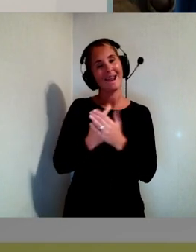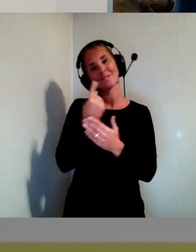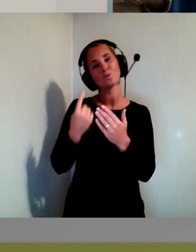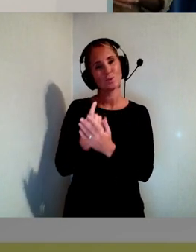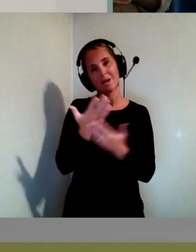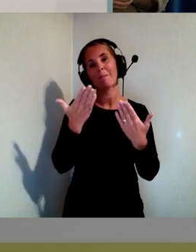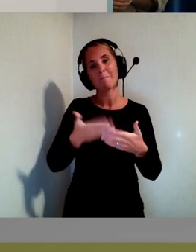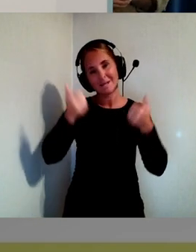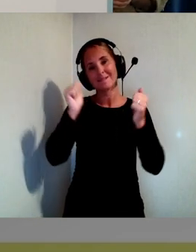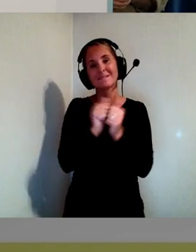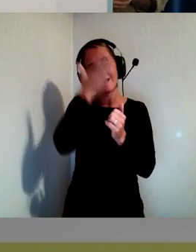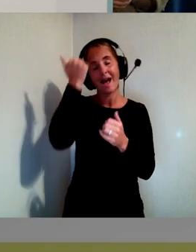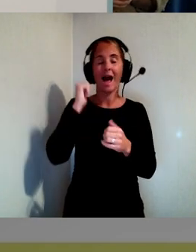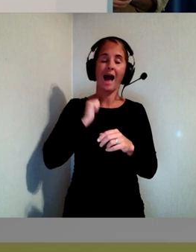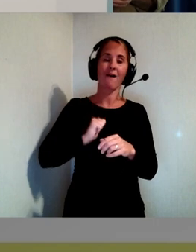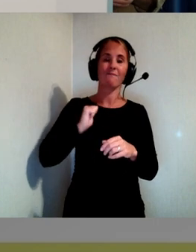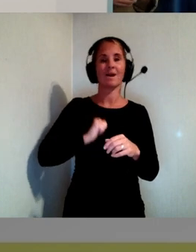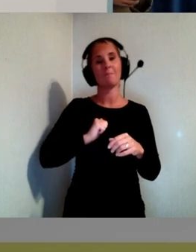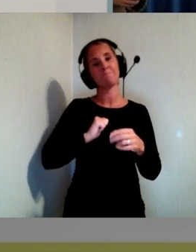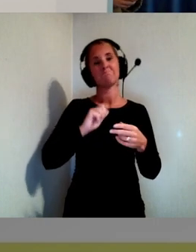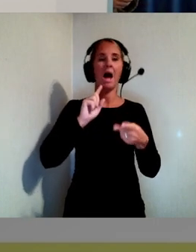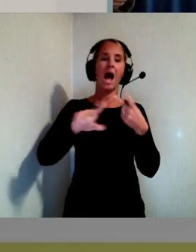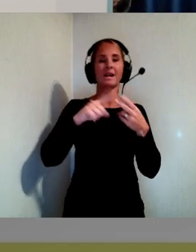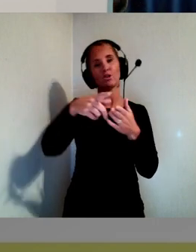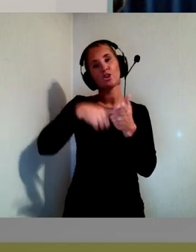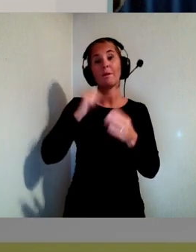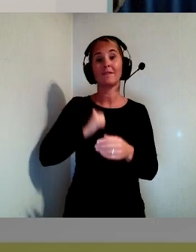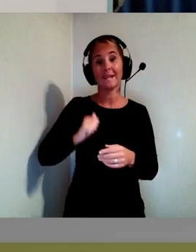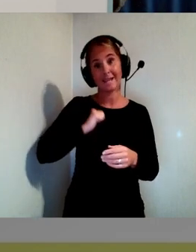andra typer av tillgänglighetsanpassningar.